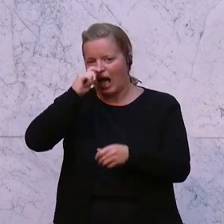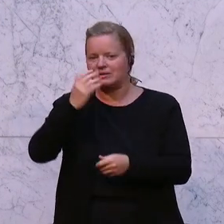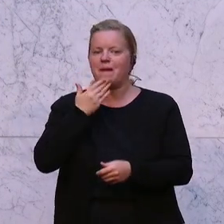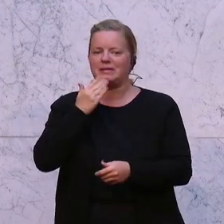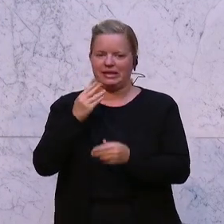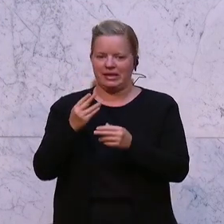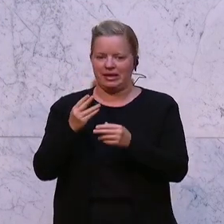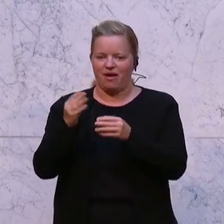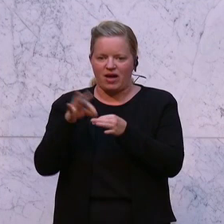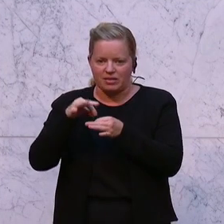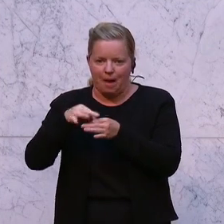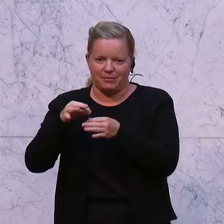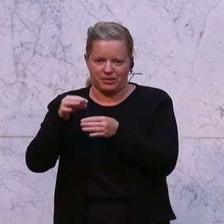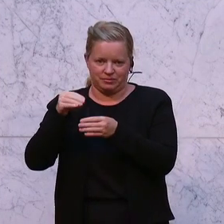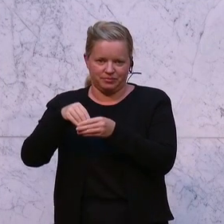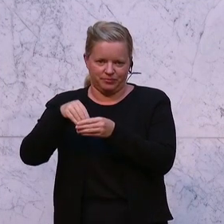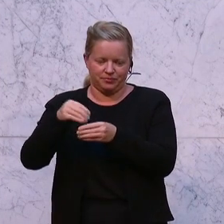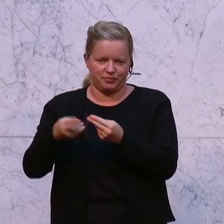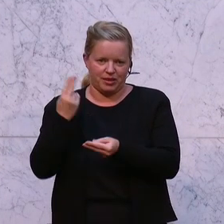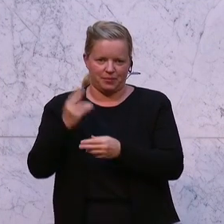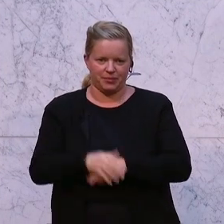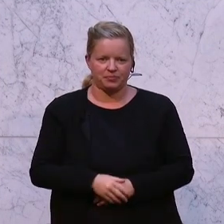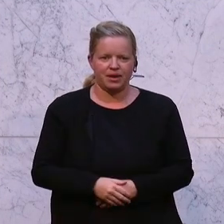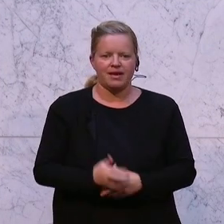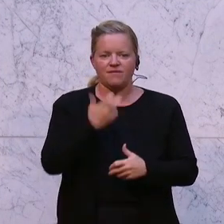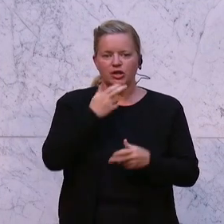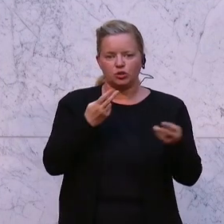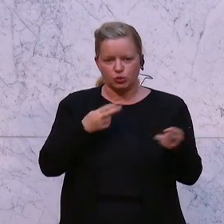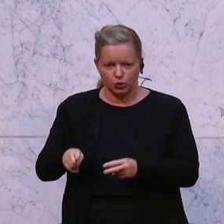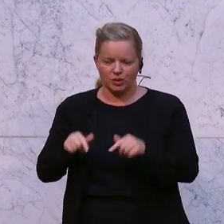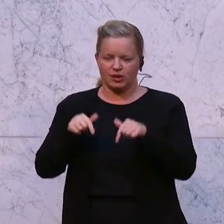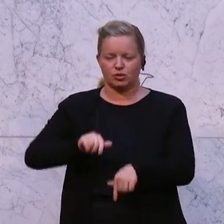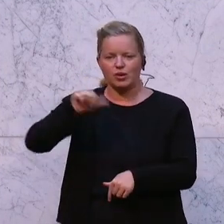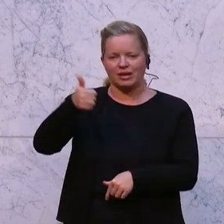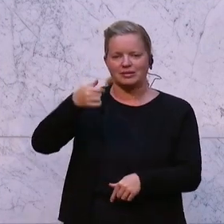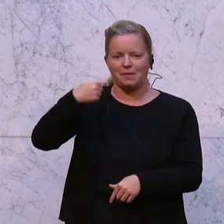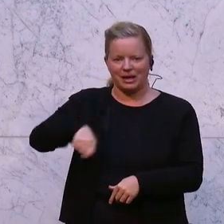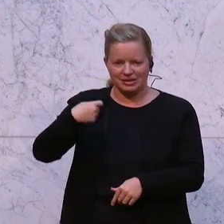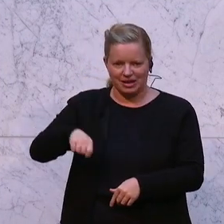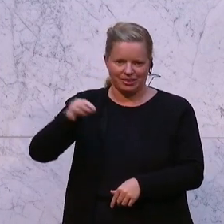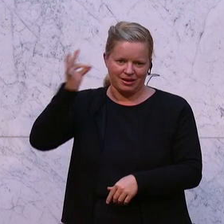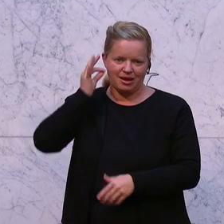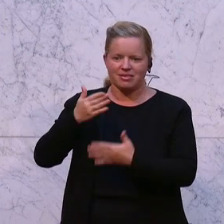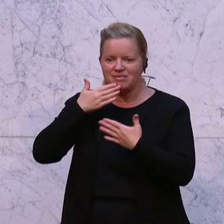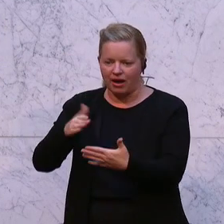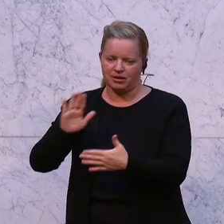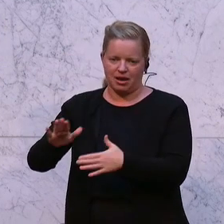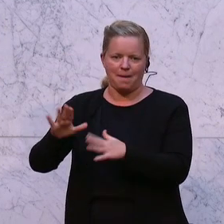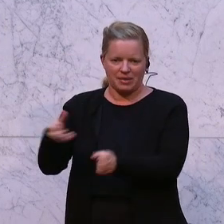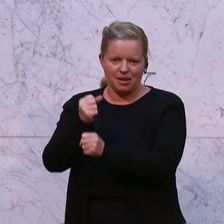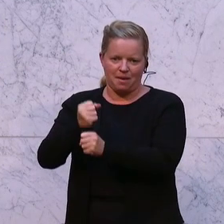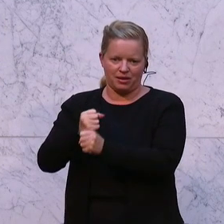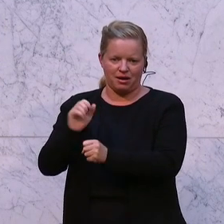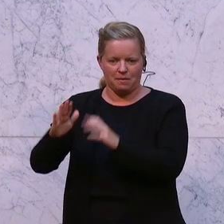Und ich möchte zum Brat zurückkommen und mich zuerst einmal bei der Frau Präsidentin bedanken und bei ihrem Haus für die Arbeit dazu und auch die